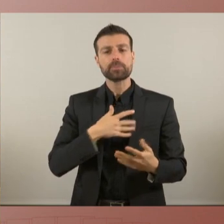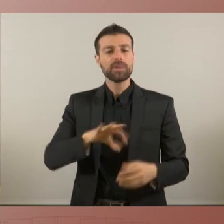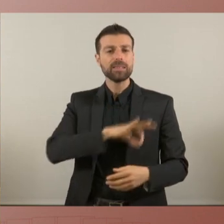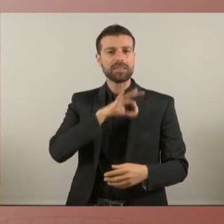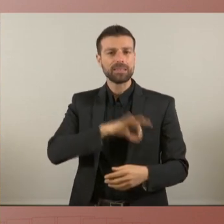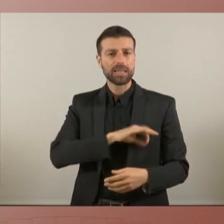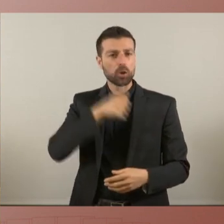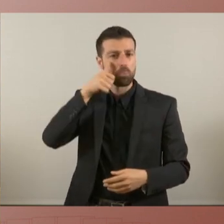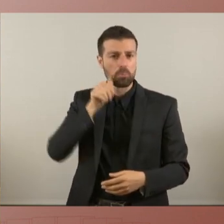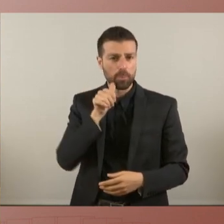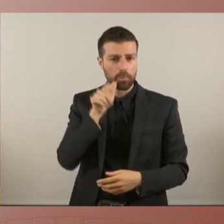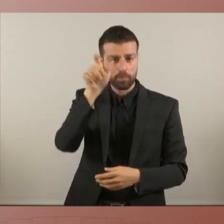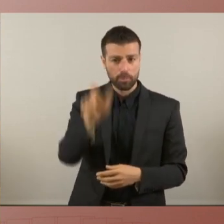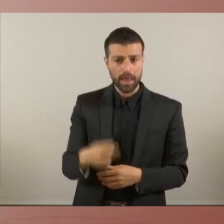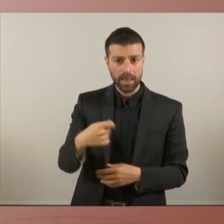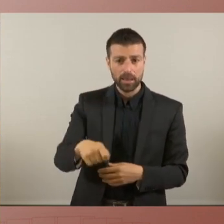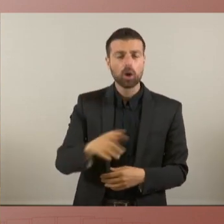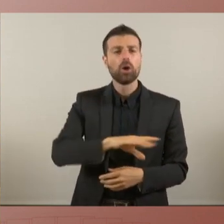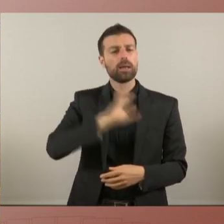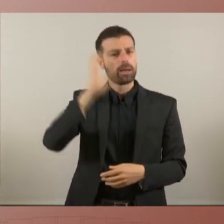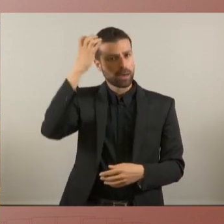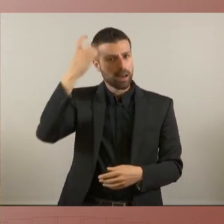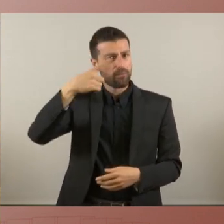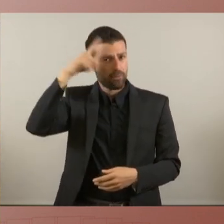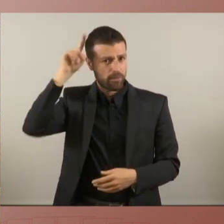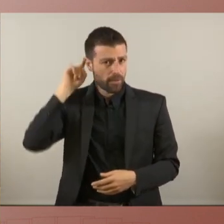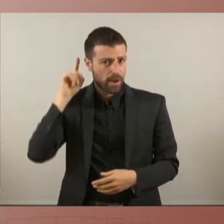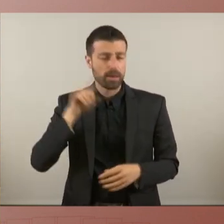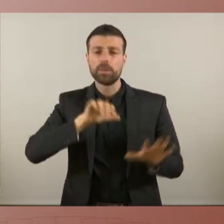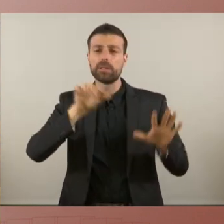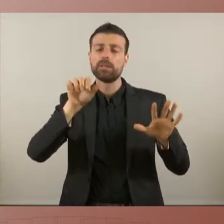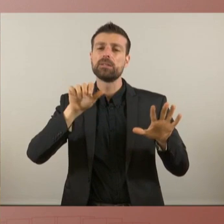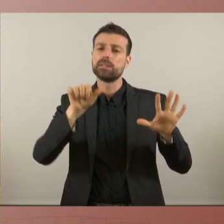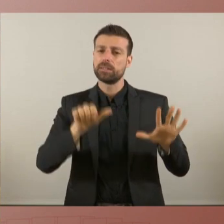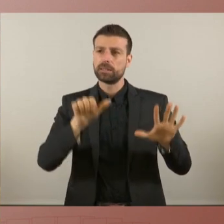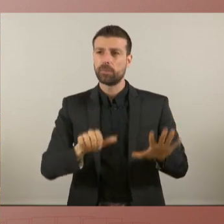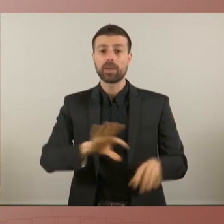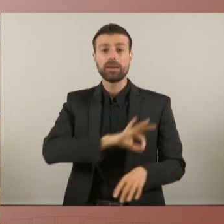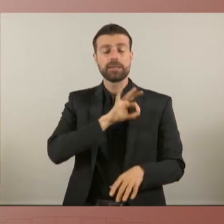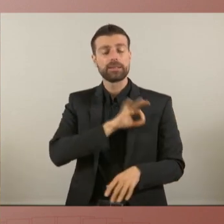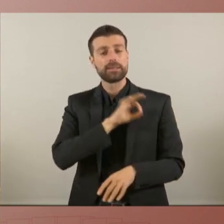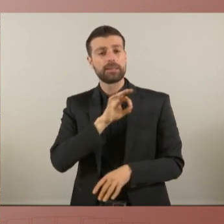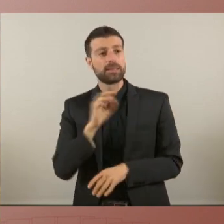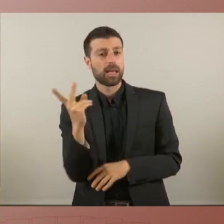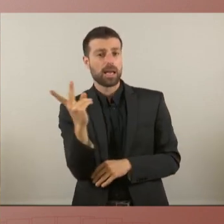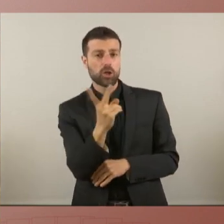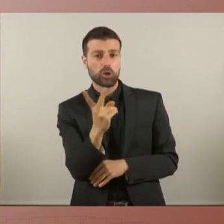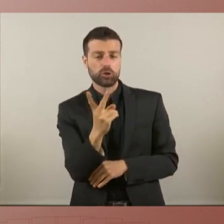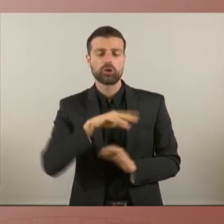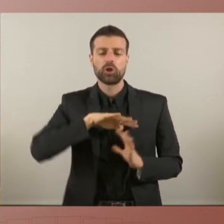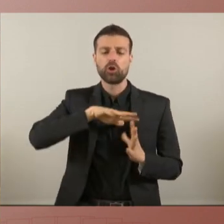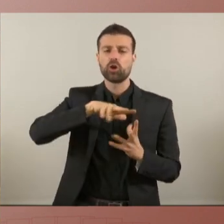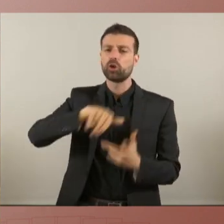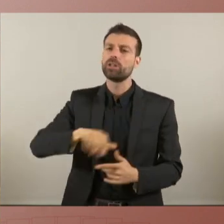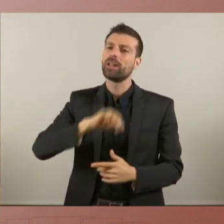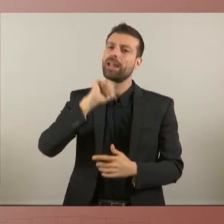Sánchez i a Felip Sisè Senyors tenim una molt mala notícia